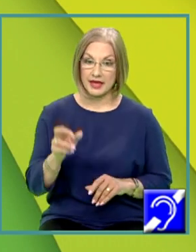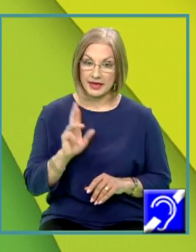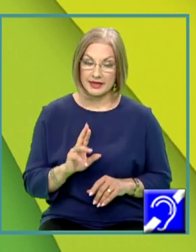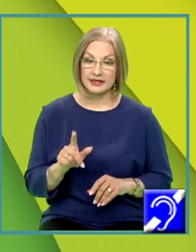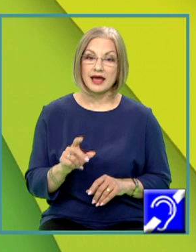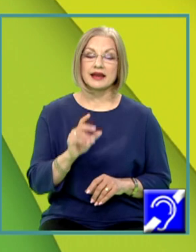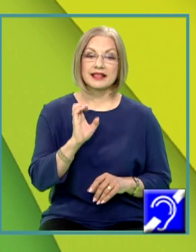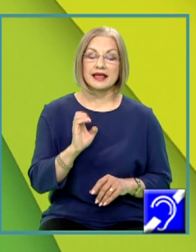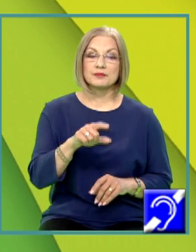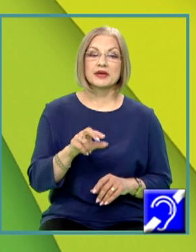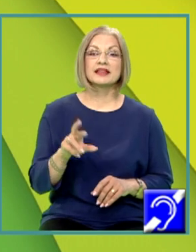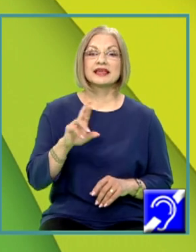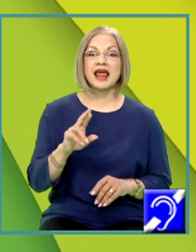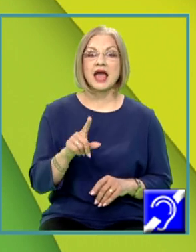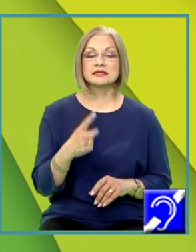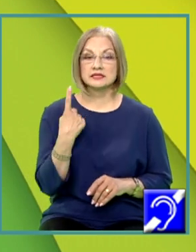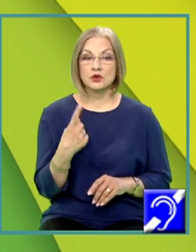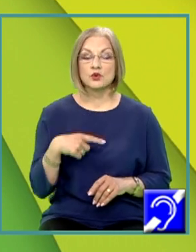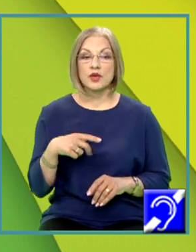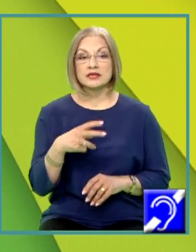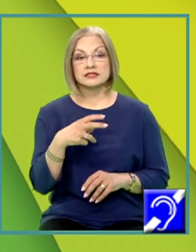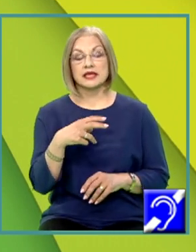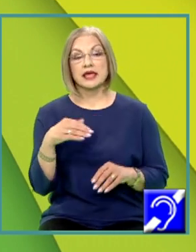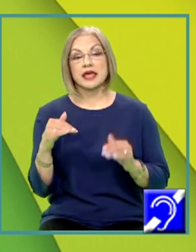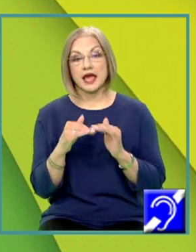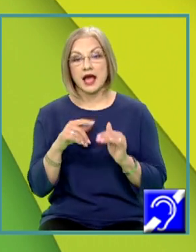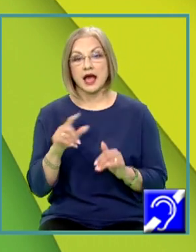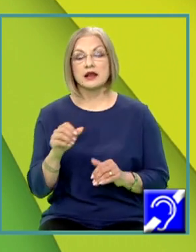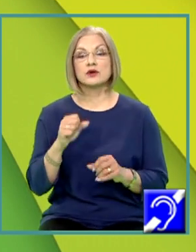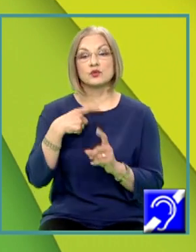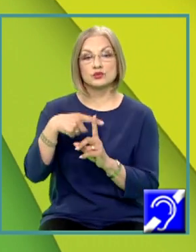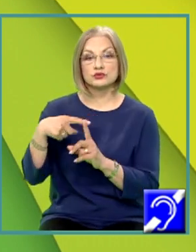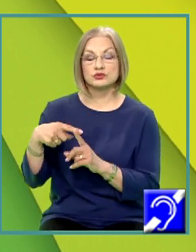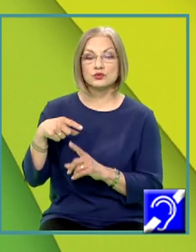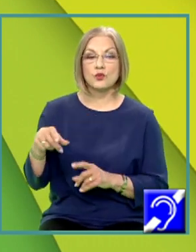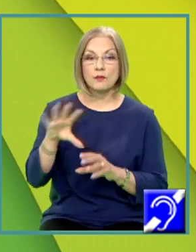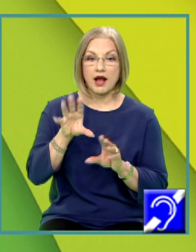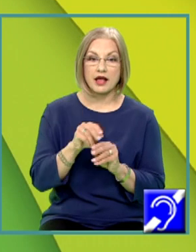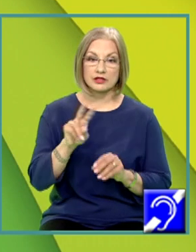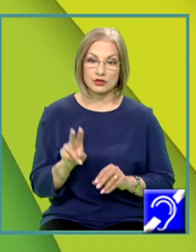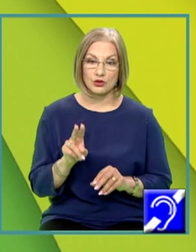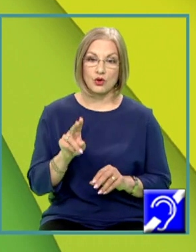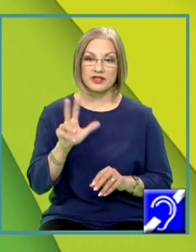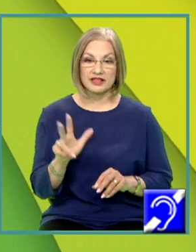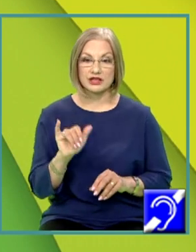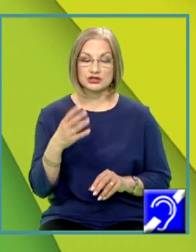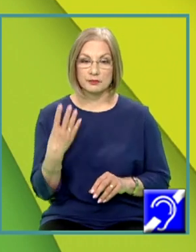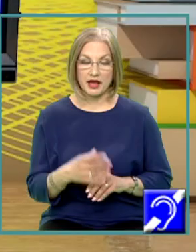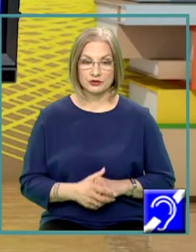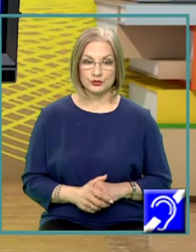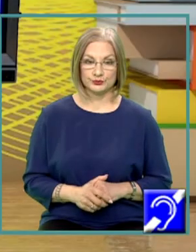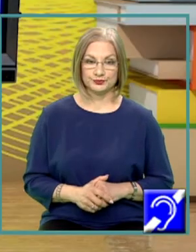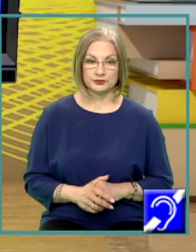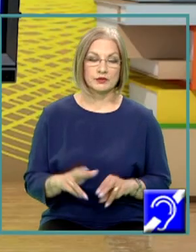entalpia de reacție 1 este egală cu suma entalpiilor de reacție 2, 3 și 4.